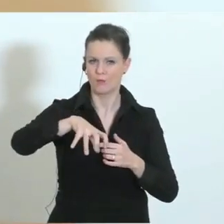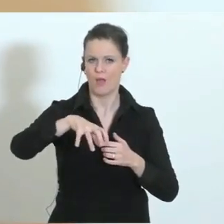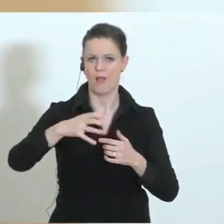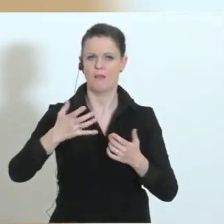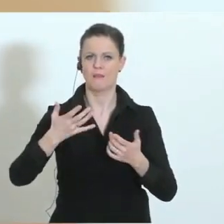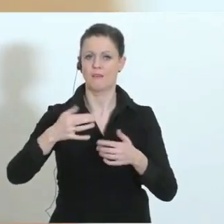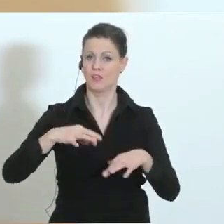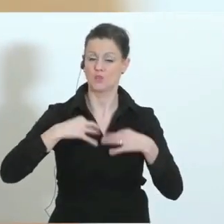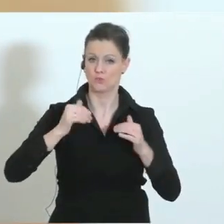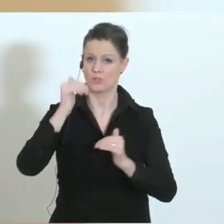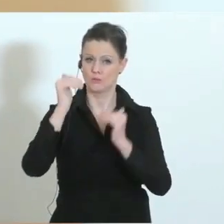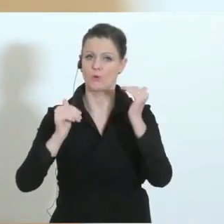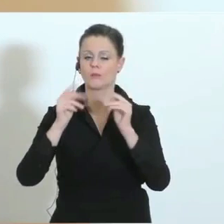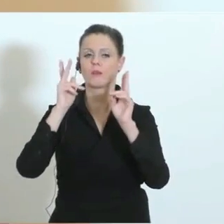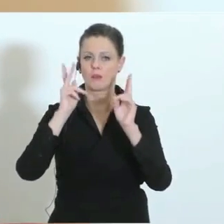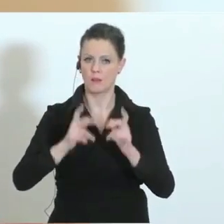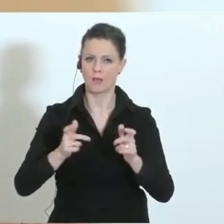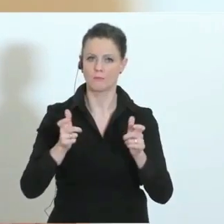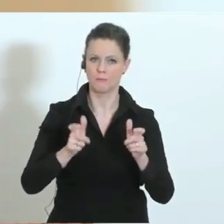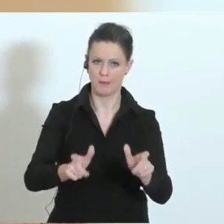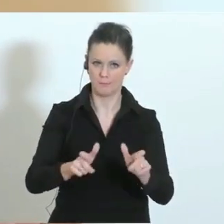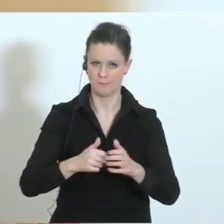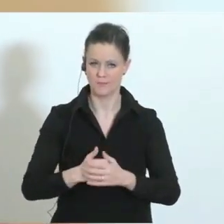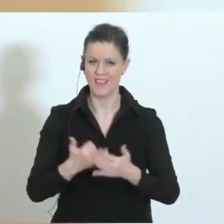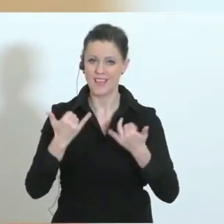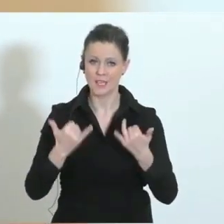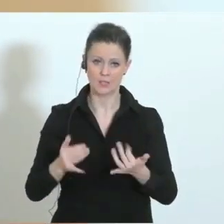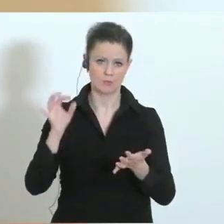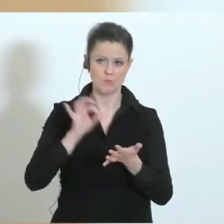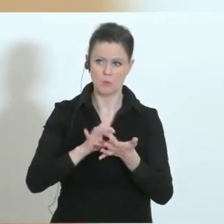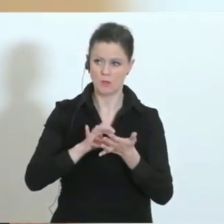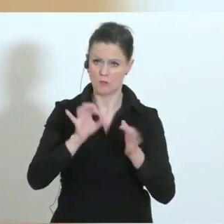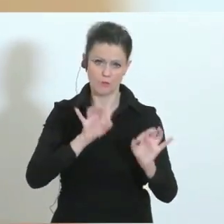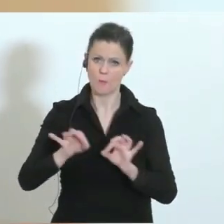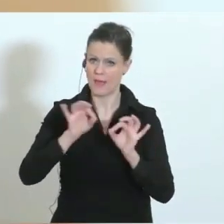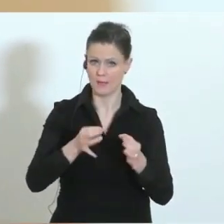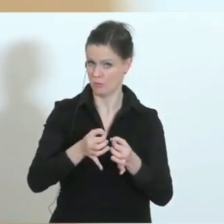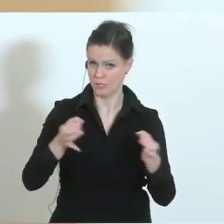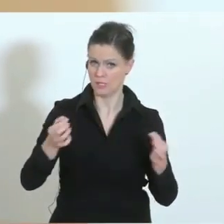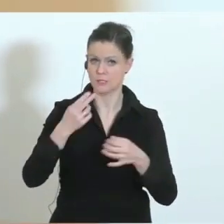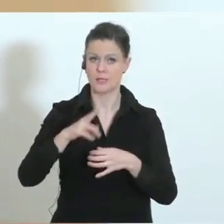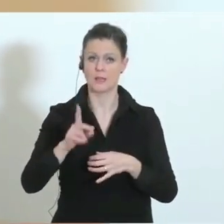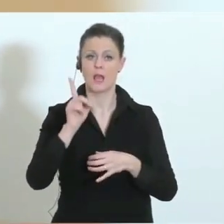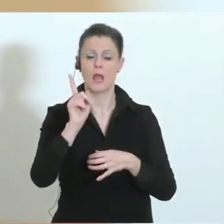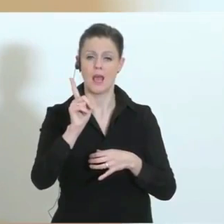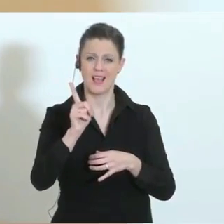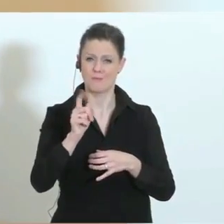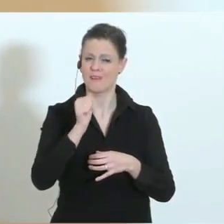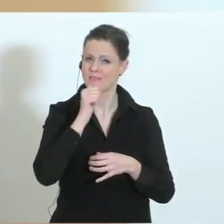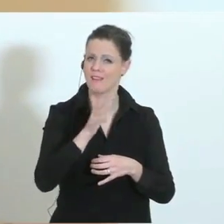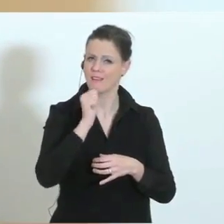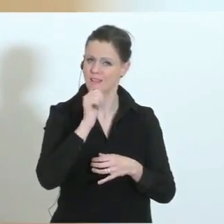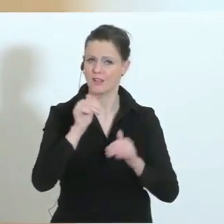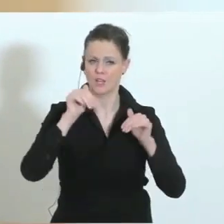zu dieser Maßnahme greifen. Wir haben derzeit keine Vorbereitungen auf weitere, aber wir müssen tagtäglich die Statistik uns